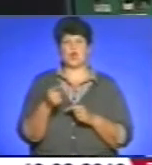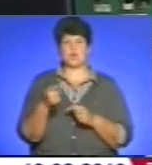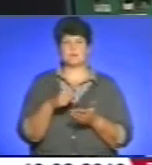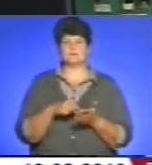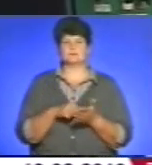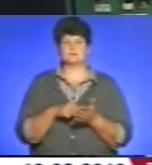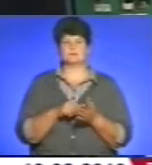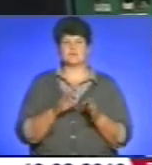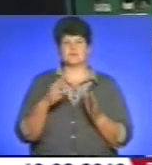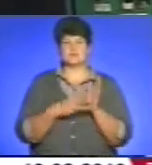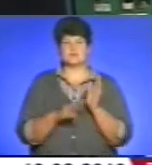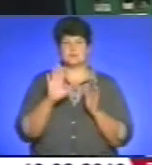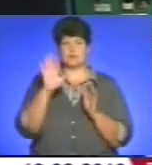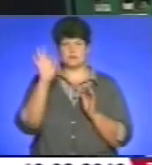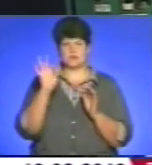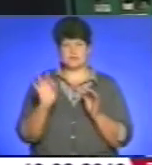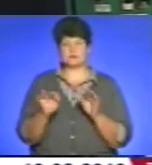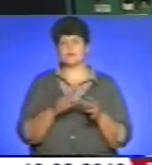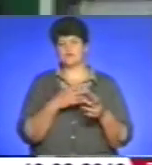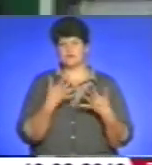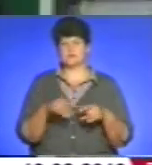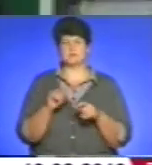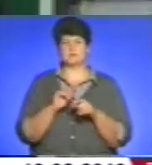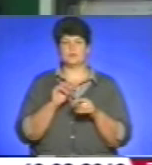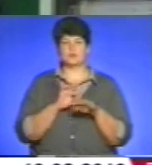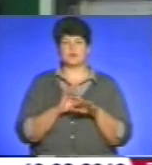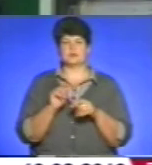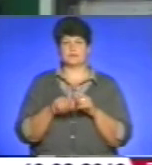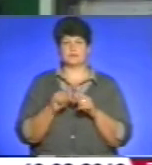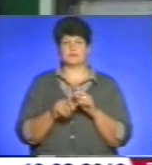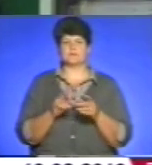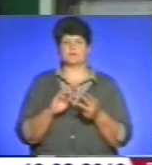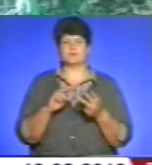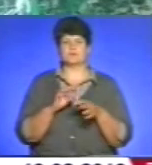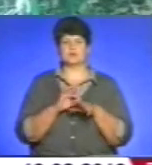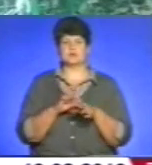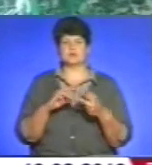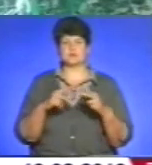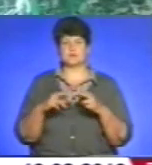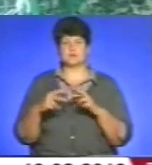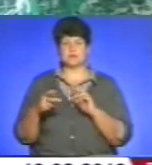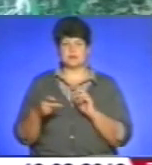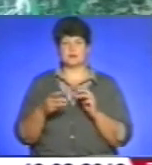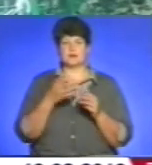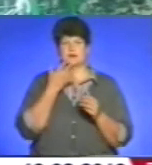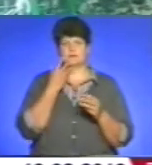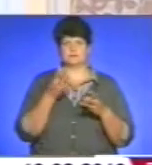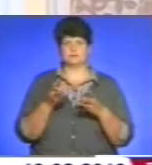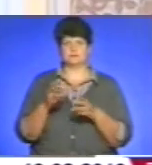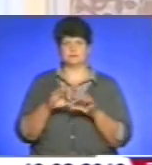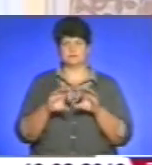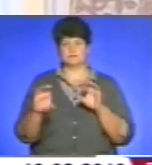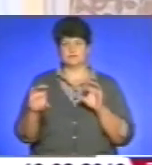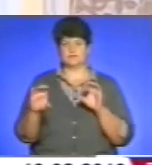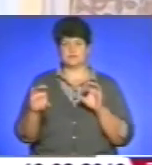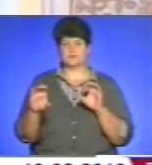85% котелень пройшли профілактичні ремонти, триває планова заміна магістральних мереж систем теплопостачання. В кінці